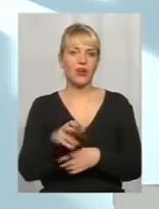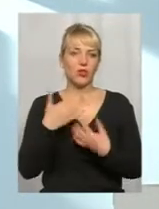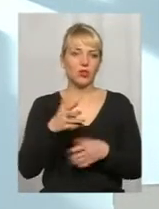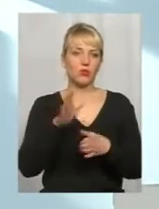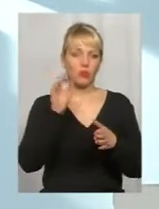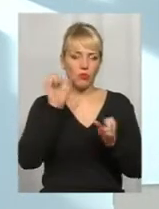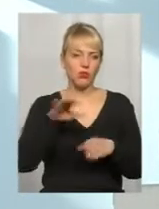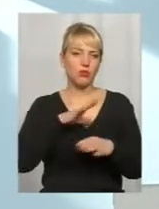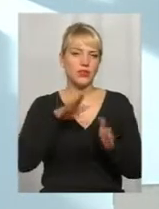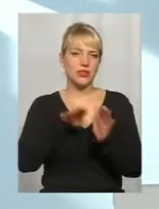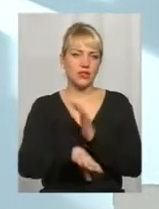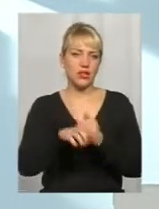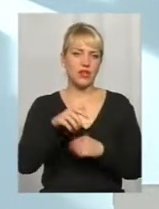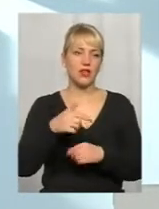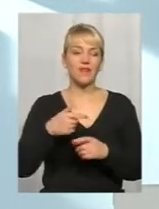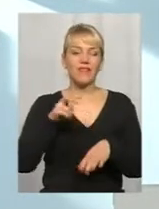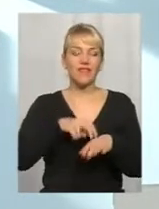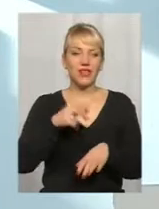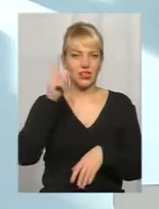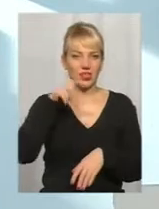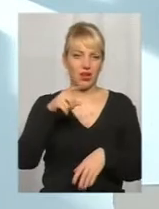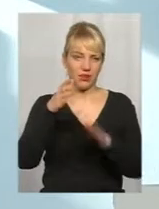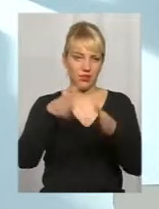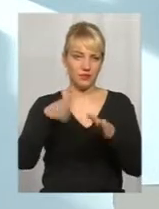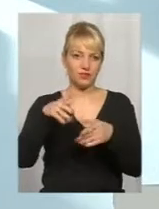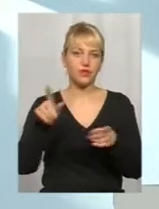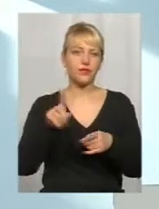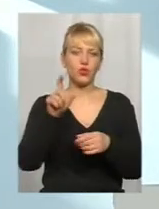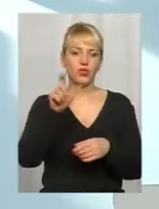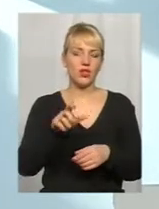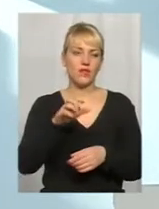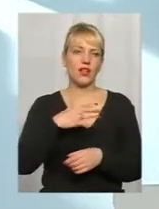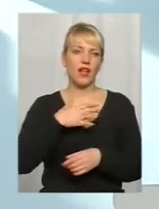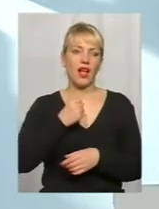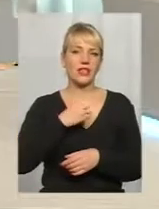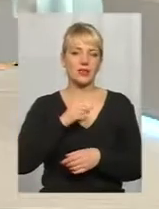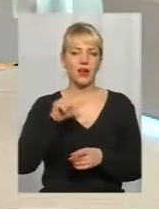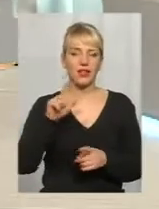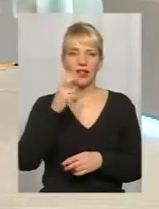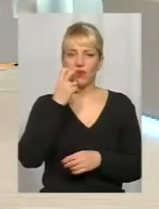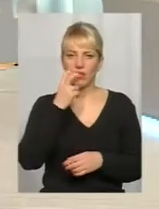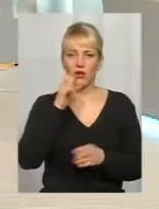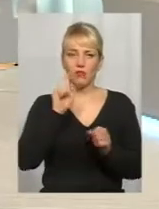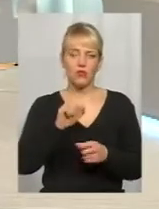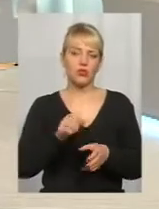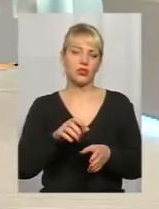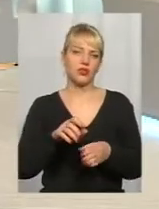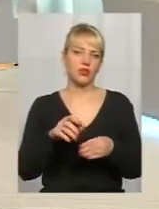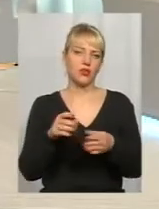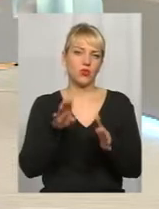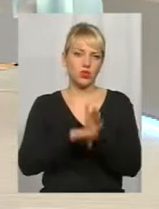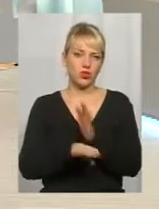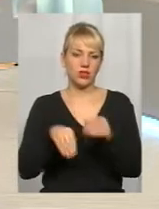хуже. То є врач знає, допустим, що у пациента астма. І у РВІ може спровоціровать ухудшення течения. він обязательно